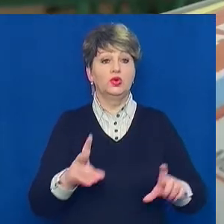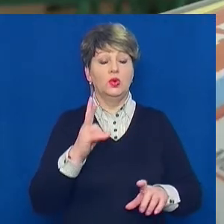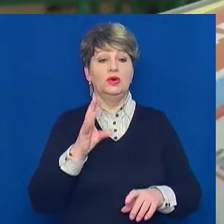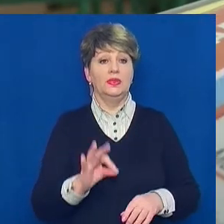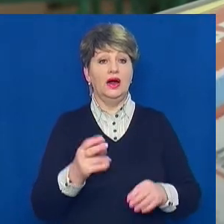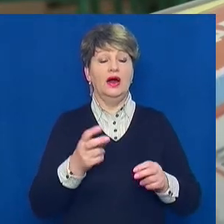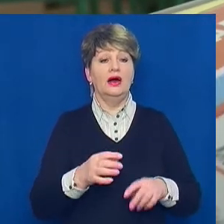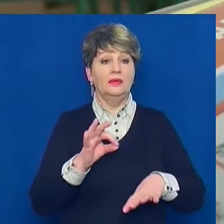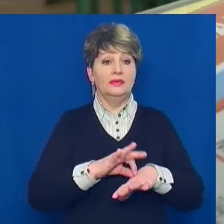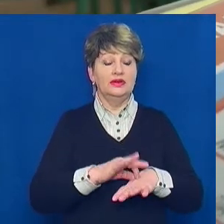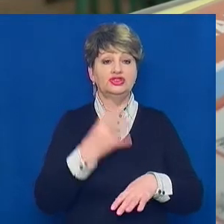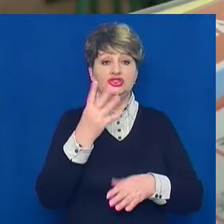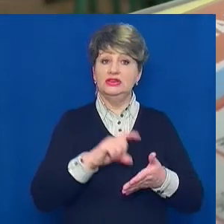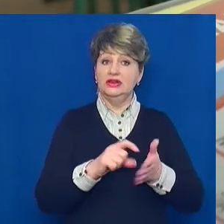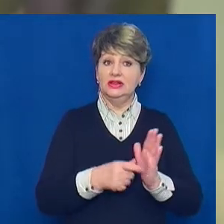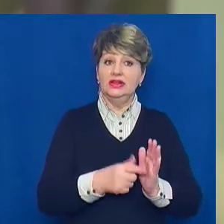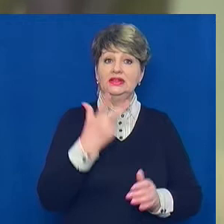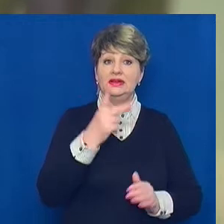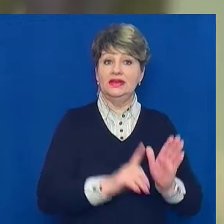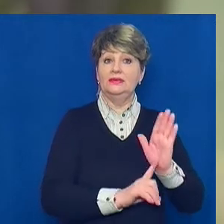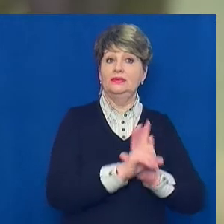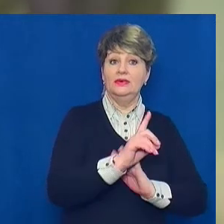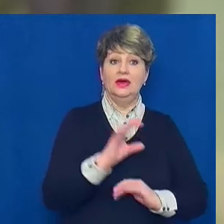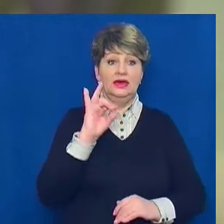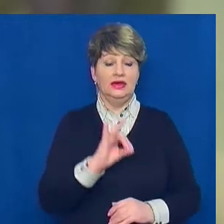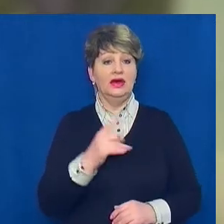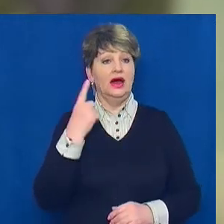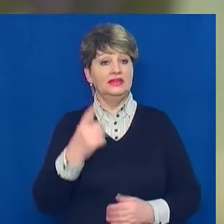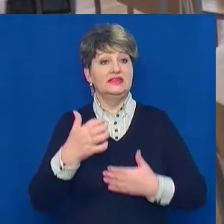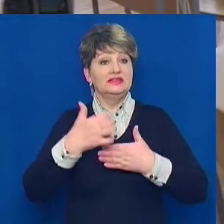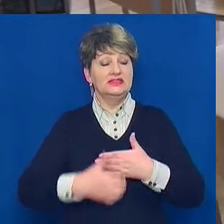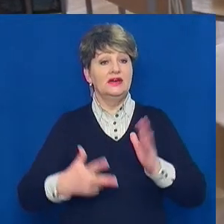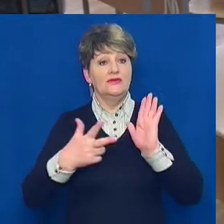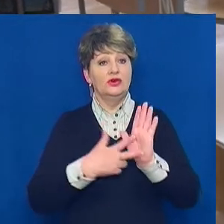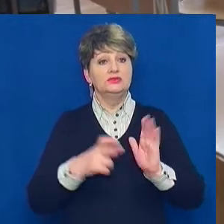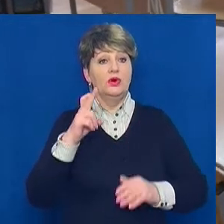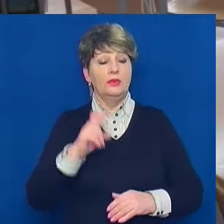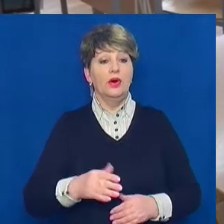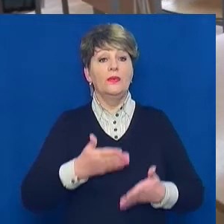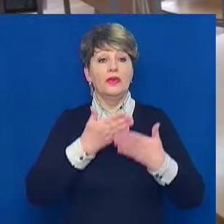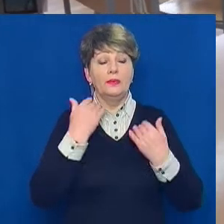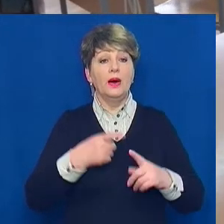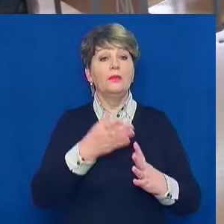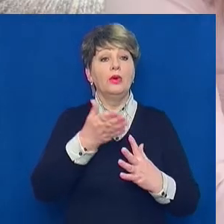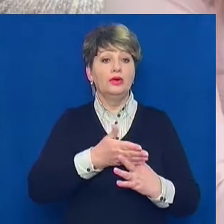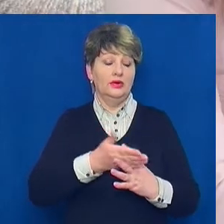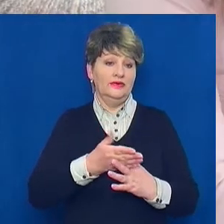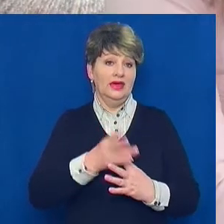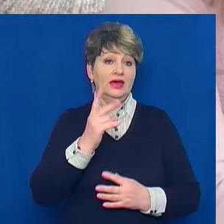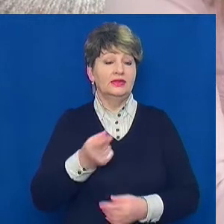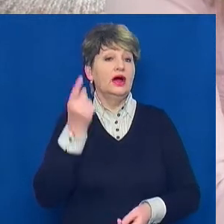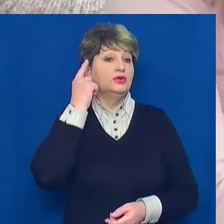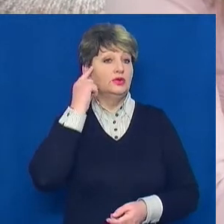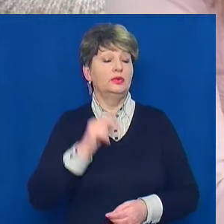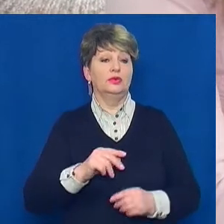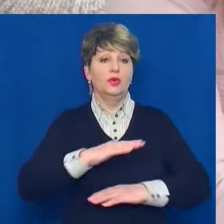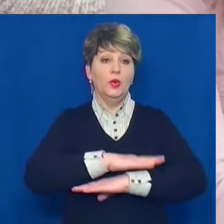директорка, чотири класи – три початкової ланки і один середньої. У восьмому Б відсутня половина учнів. На думку школярки Софії